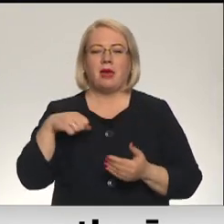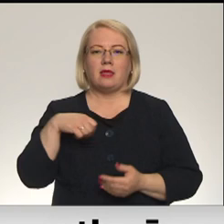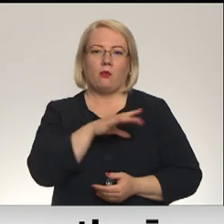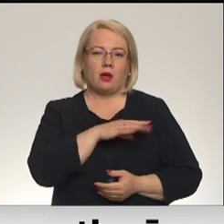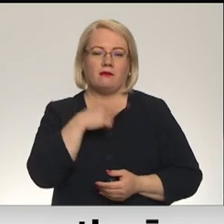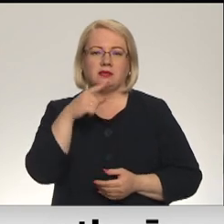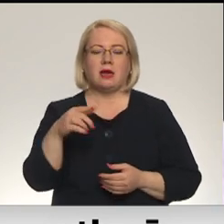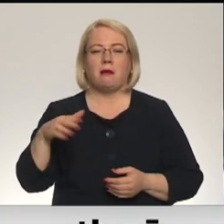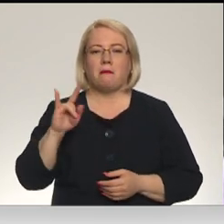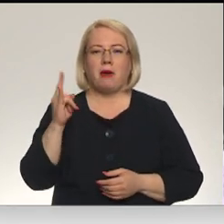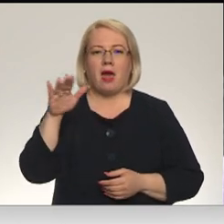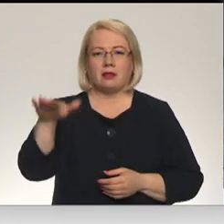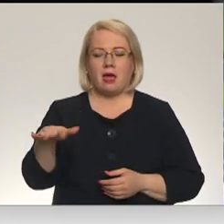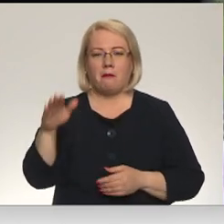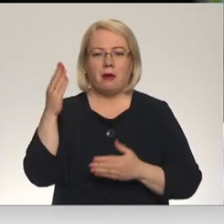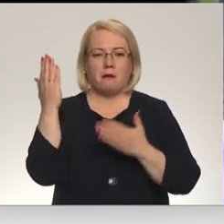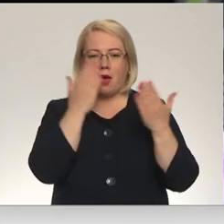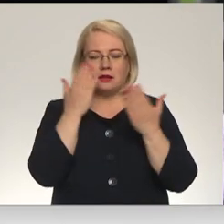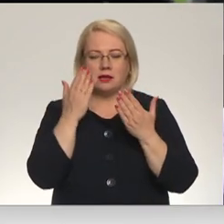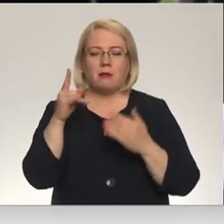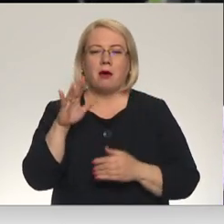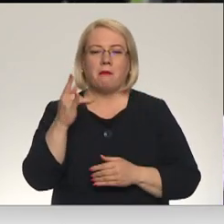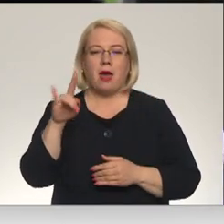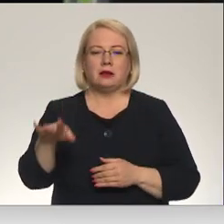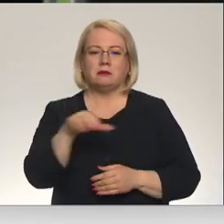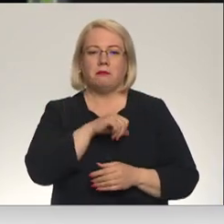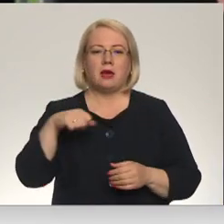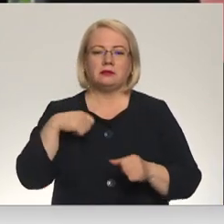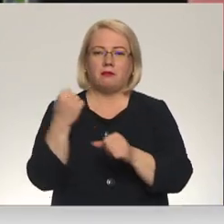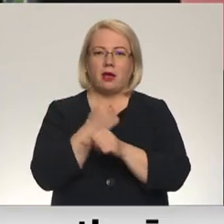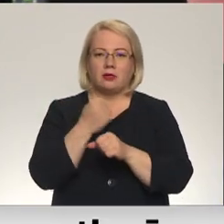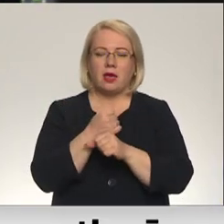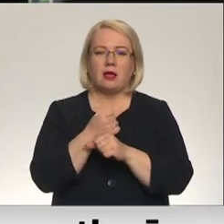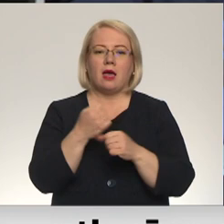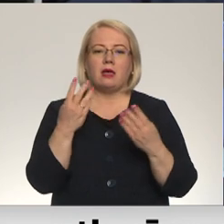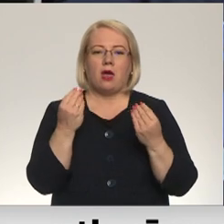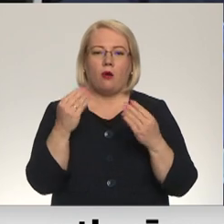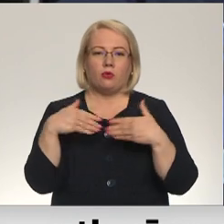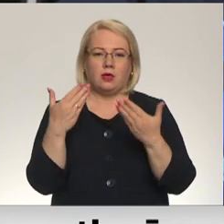bērnam mācībām, bērns ir pats to zaķīt pagatavojis, lai būtu naudiņu mācību.